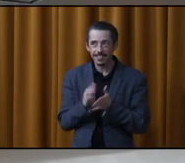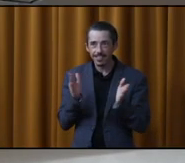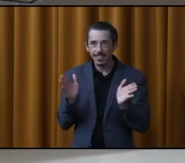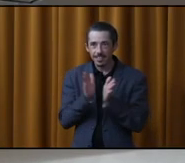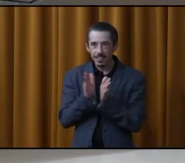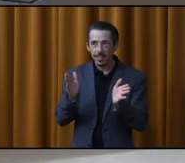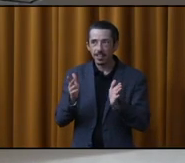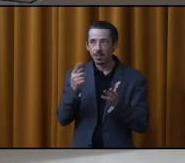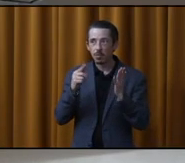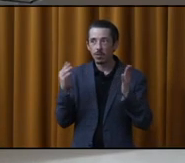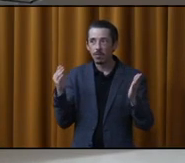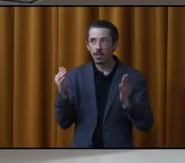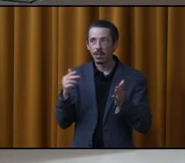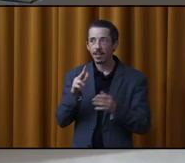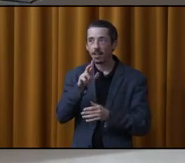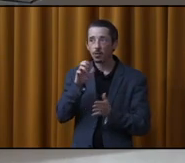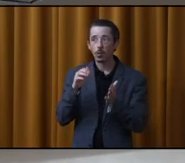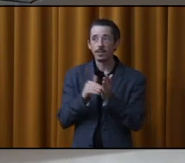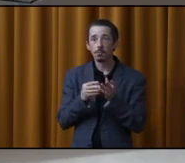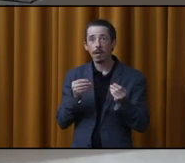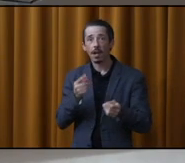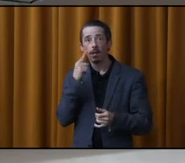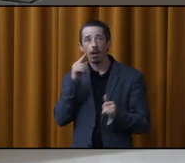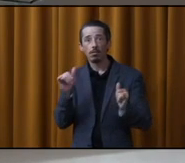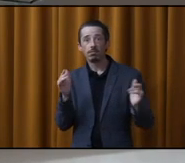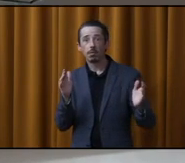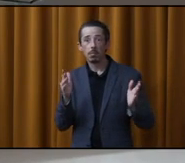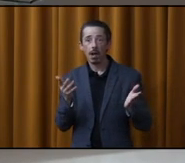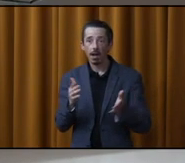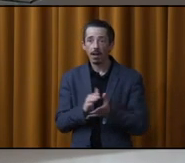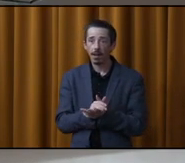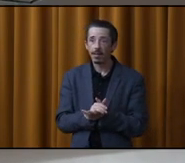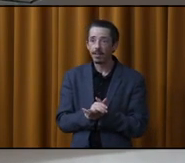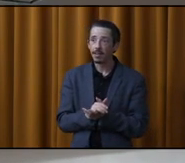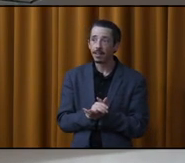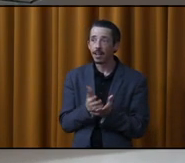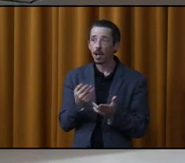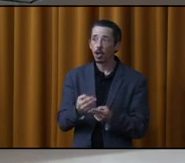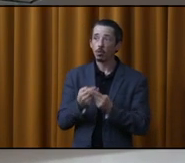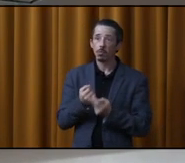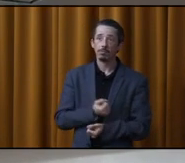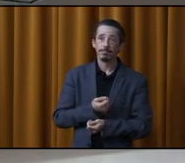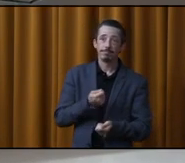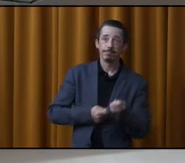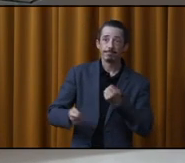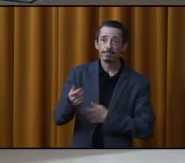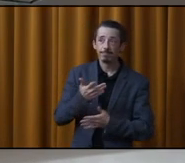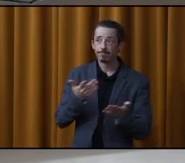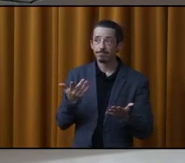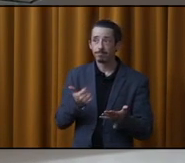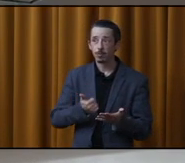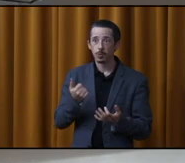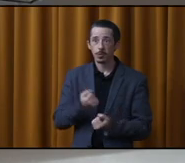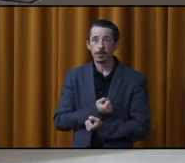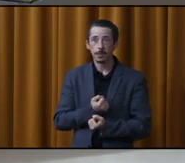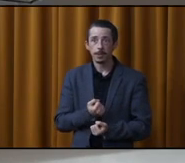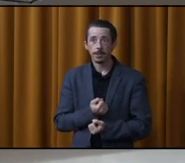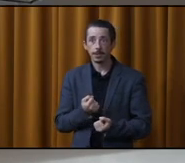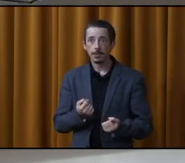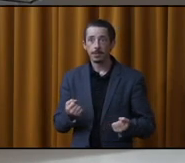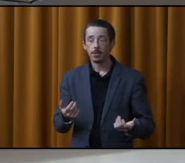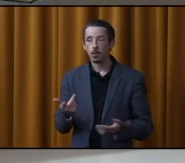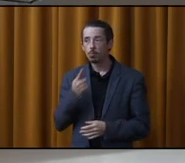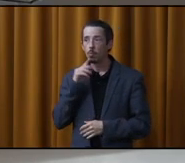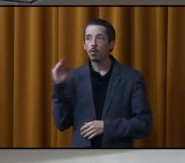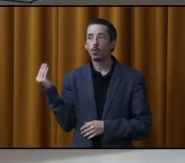erreurs. similaire à près de 300 000, c'est quand même assez atroce, dans un contexte économique qui s'en va de plus en plus… Ça aurait été plus beau,